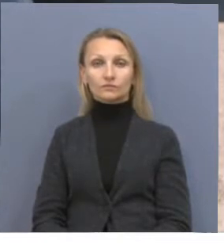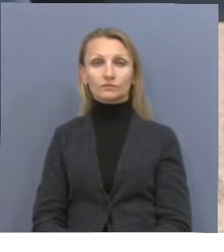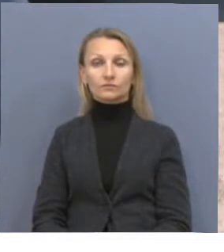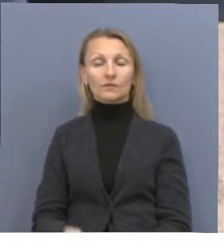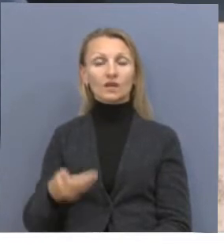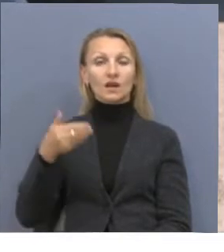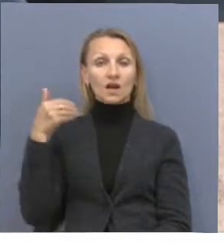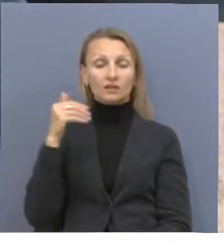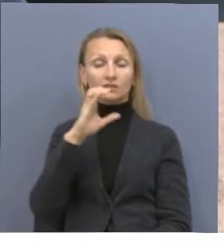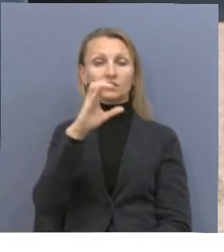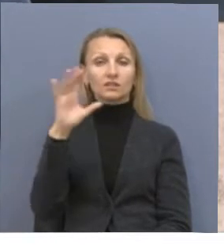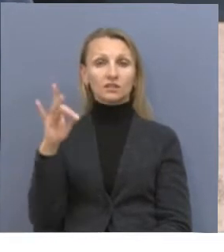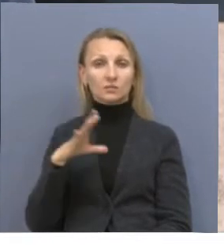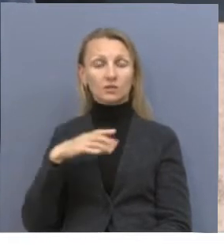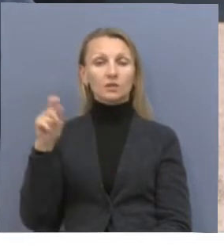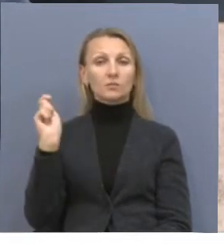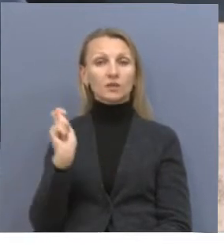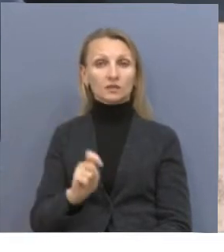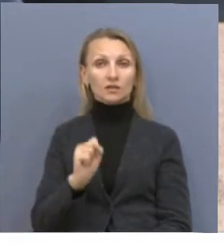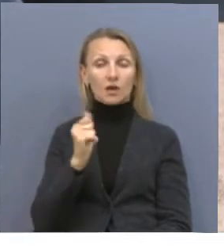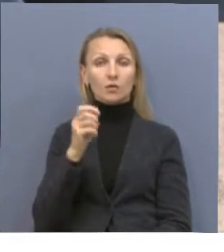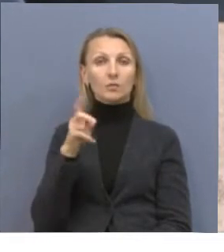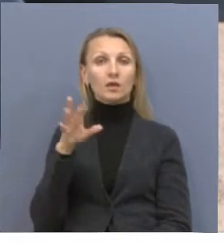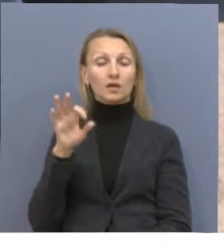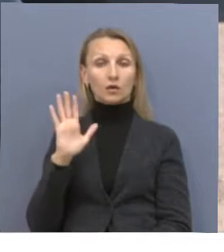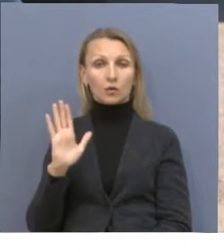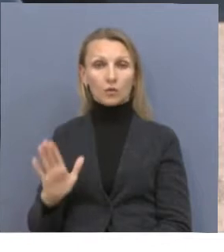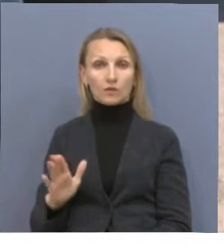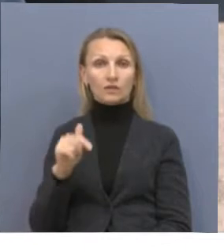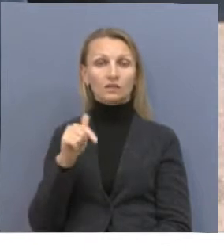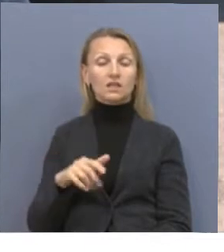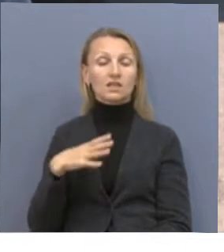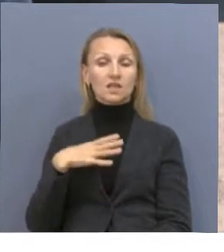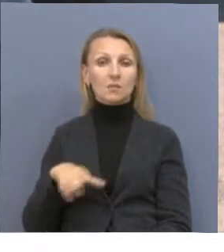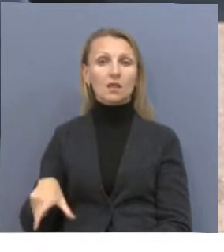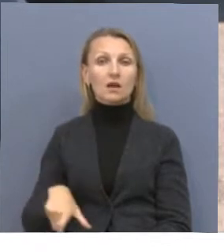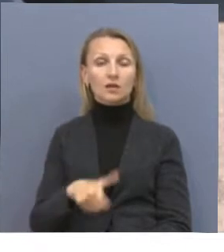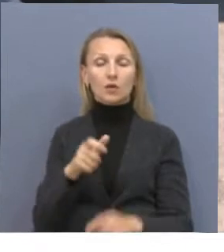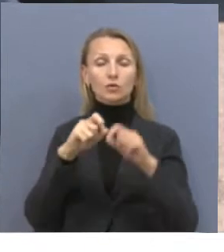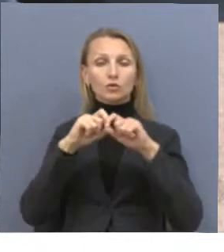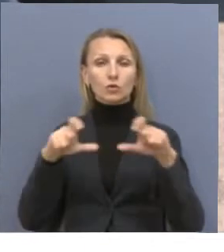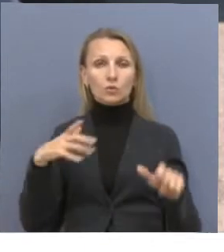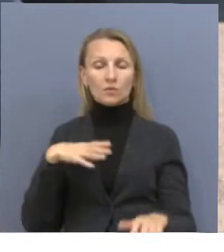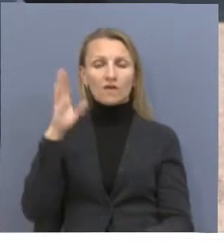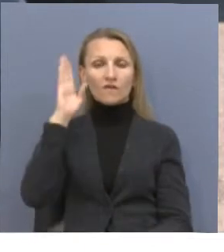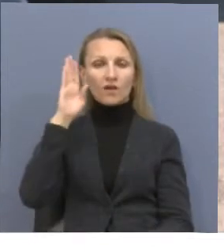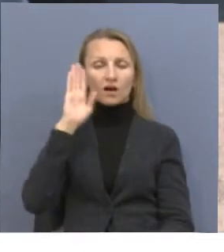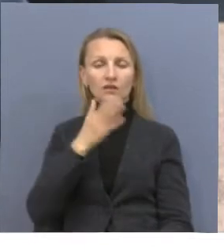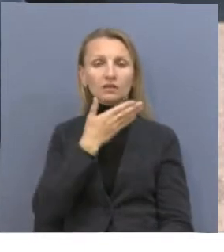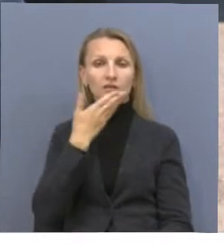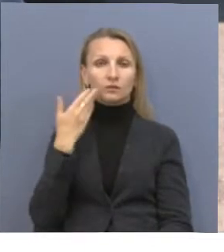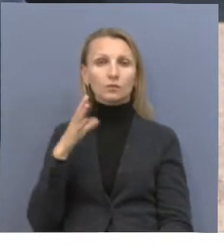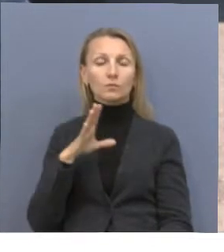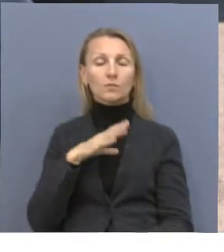Ранее в советские годы сюда приезжал Аюльбеков Еркан Нуржанович. Здесь не было дорог, школ, водоснабжения. Было проведено заседание с